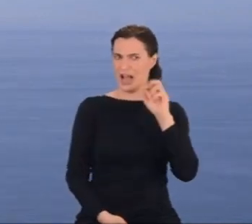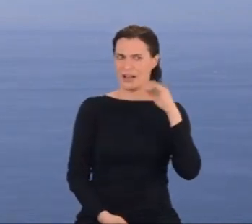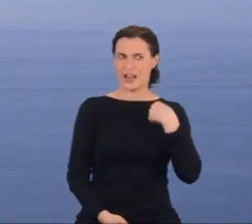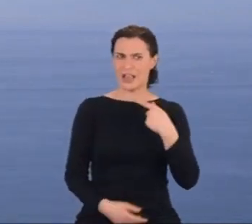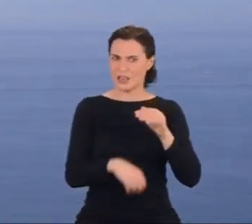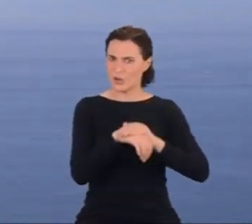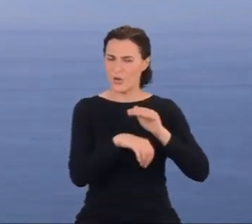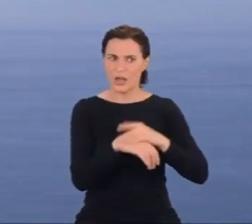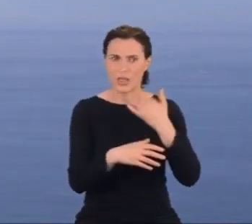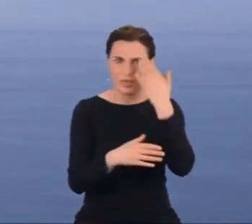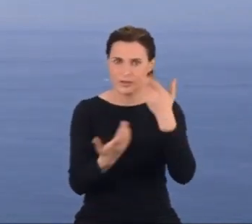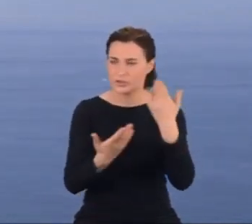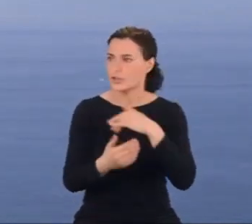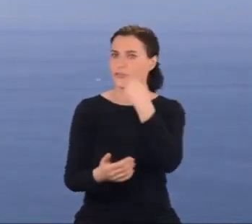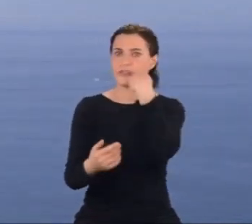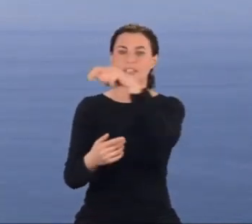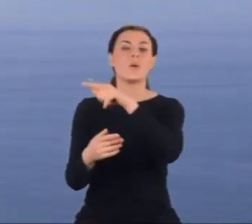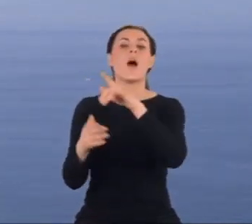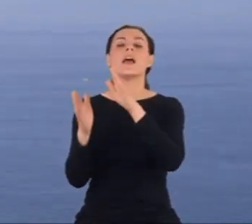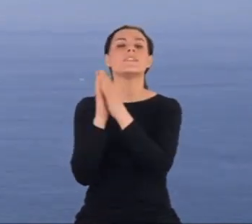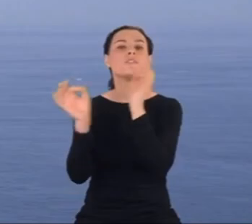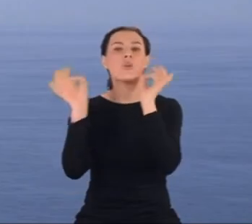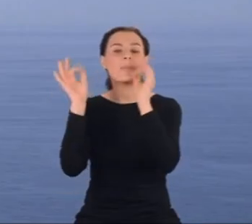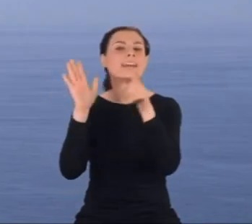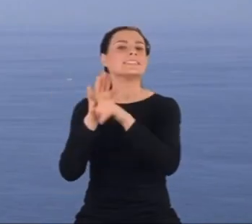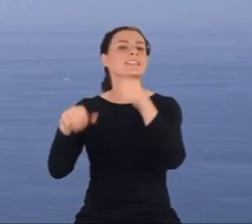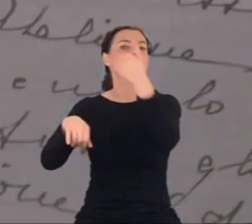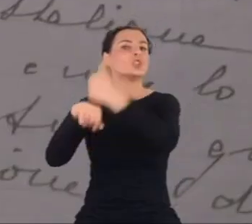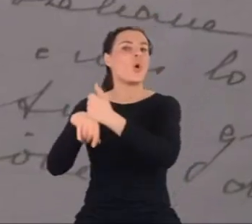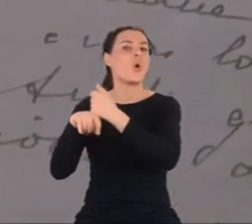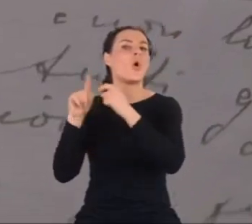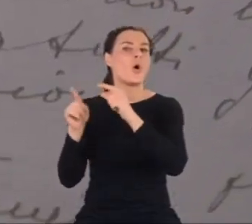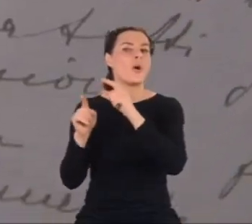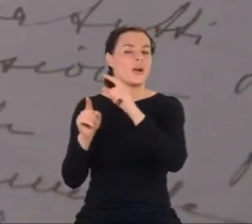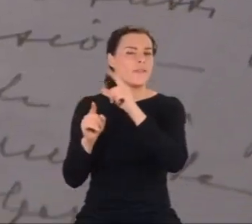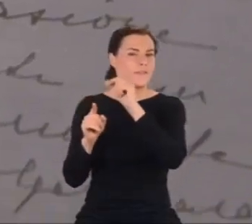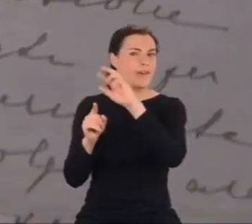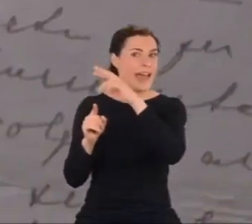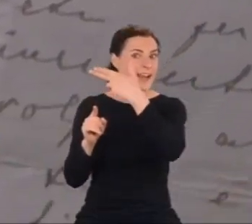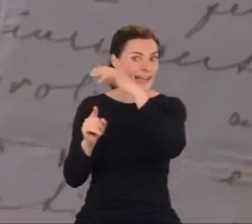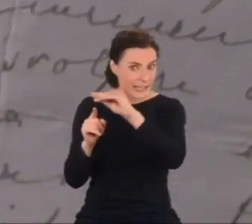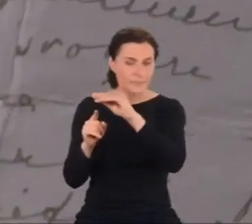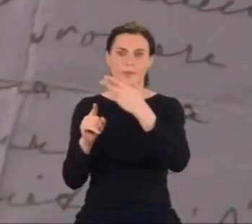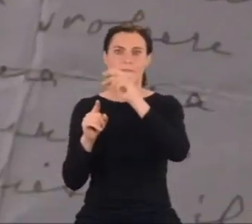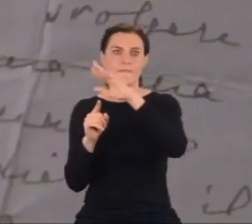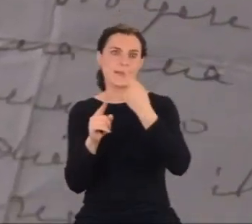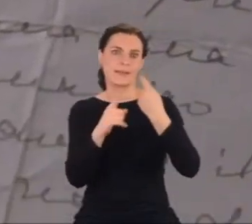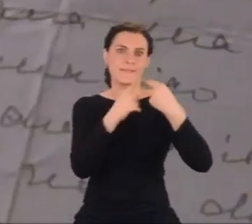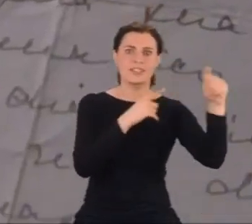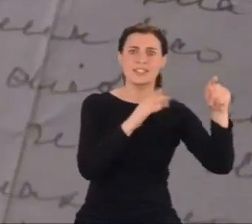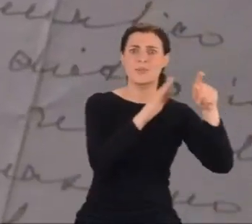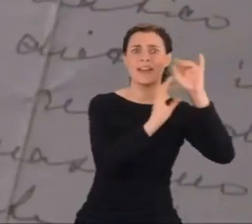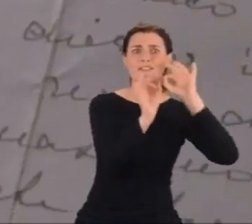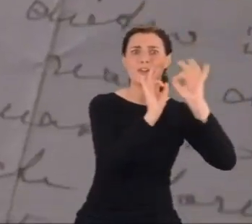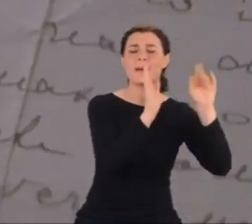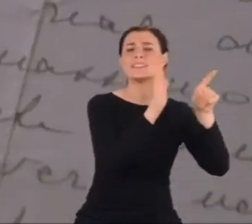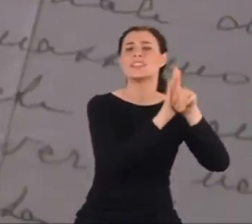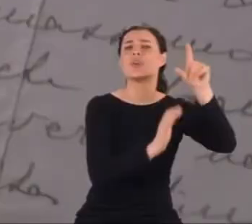30 marca zawiadamia Fermiego, który choć nigdy nie przepadał za Mussolini, natychmiast pisze do dyktatora.